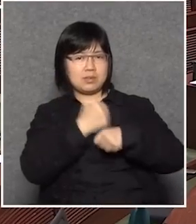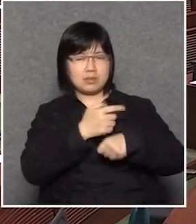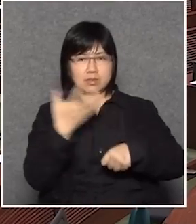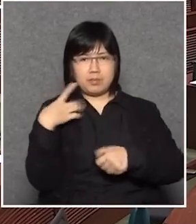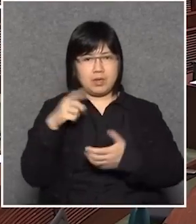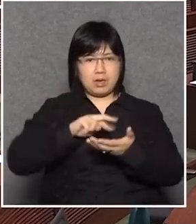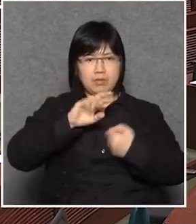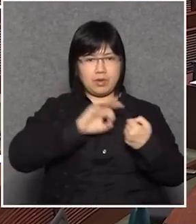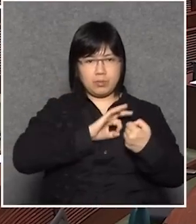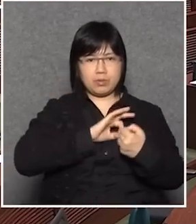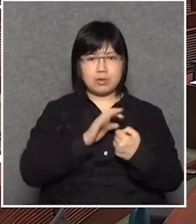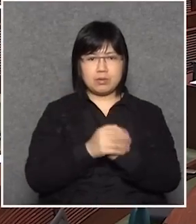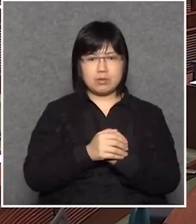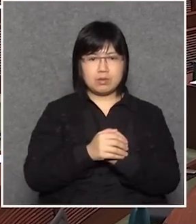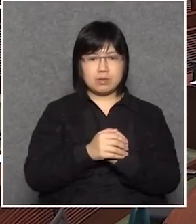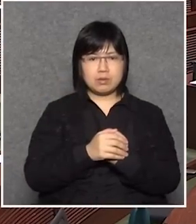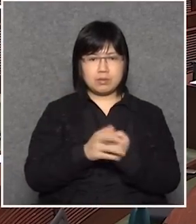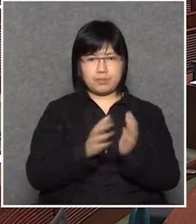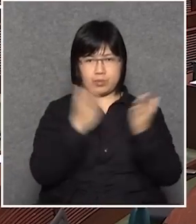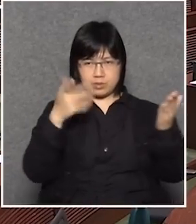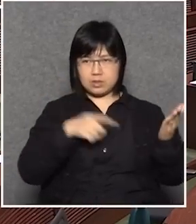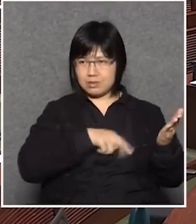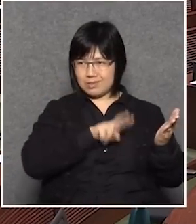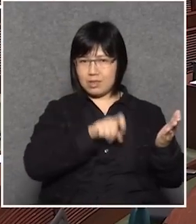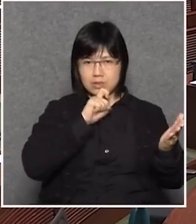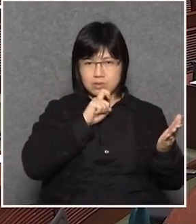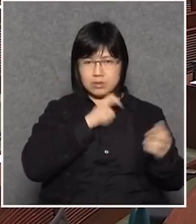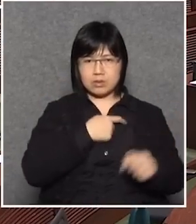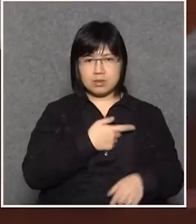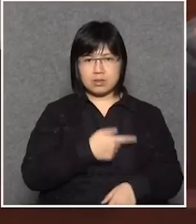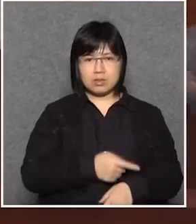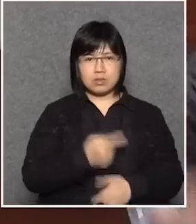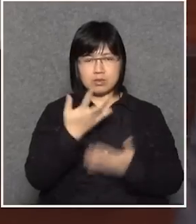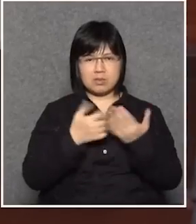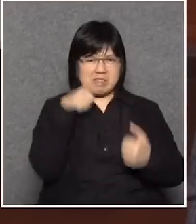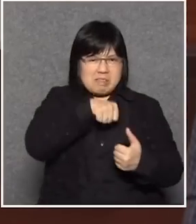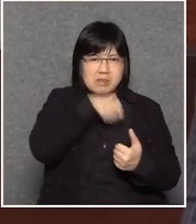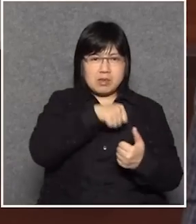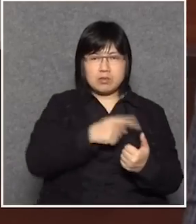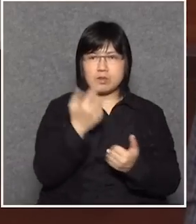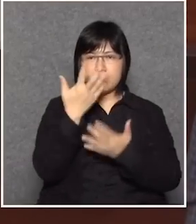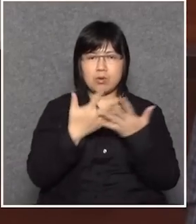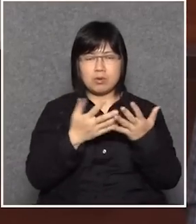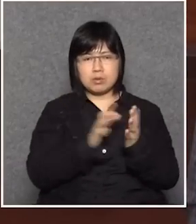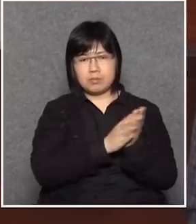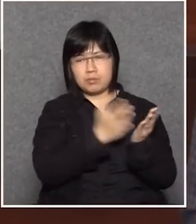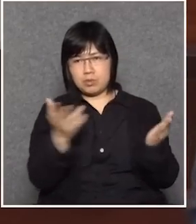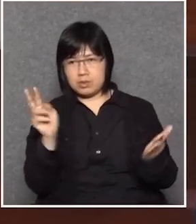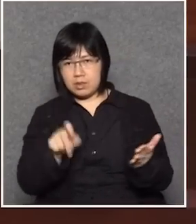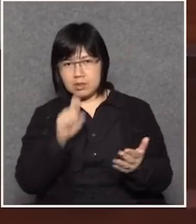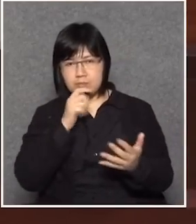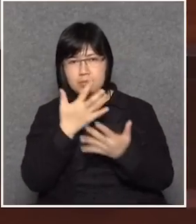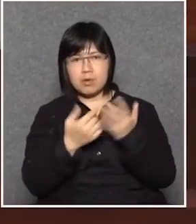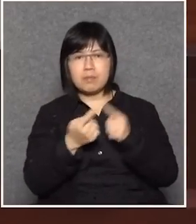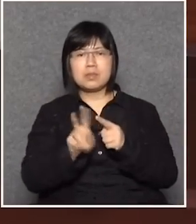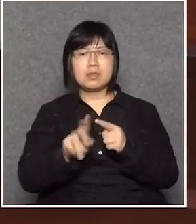法會報紙就要登上了網上在裡遺疊然後報紙就要登上了不要當網民不是人網民都是市